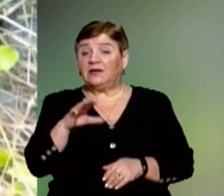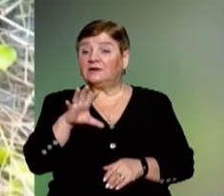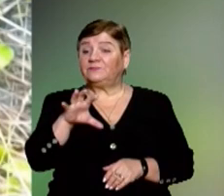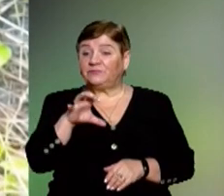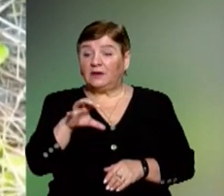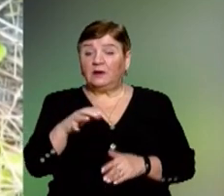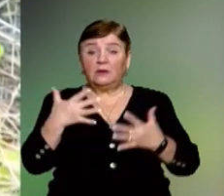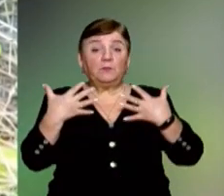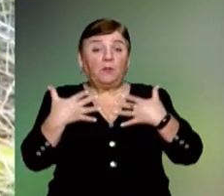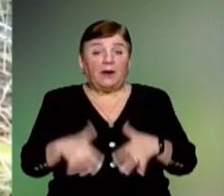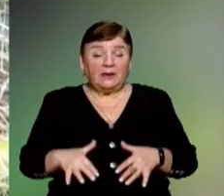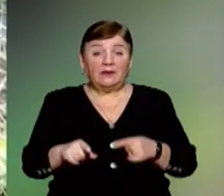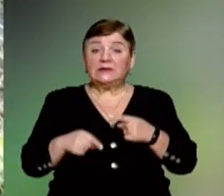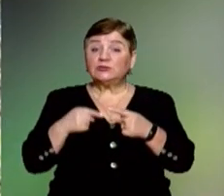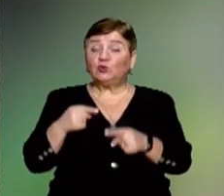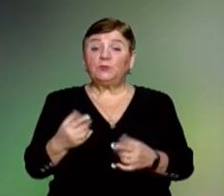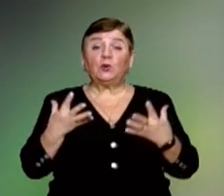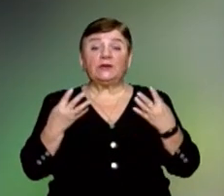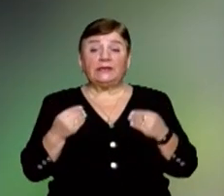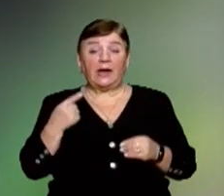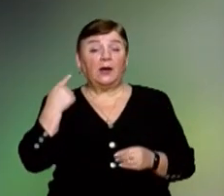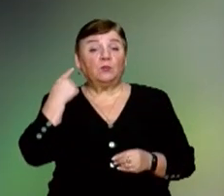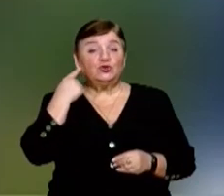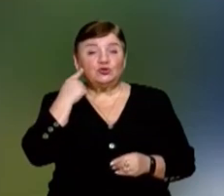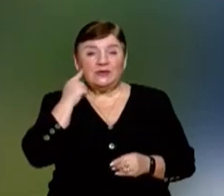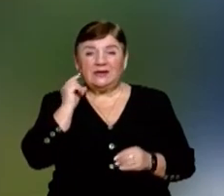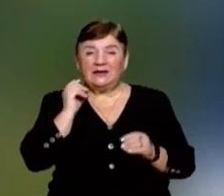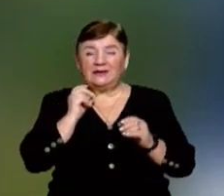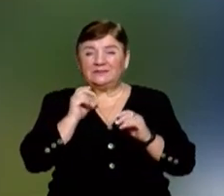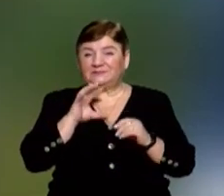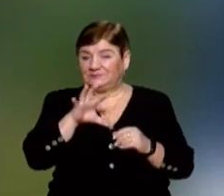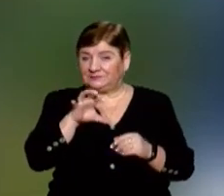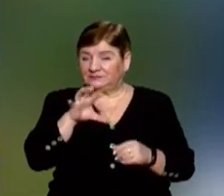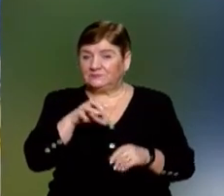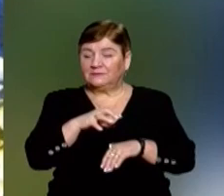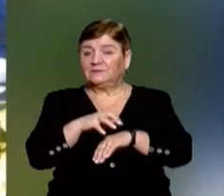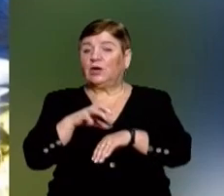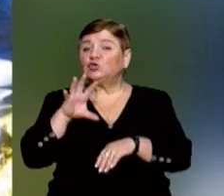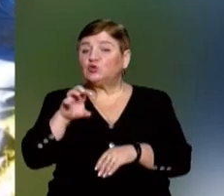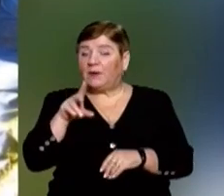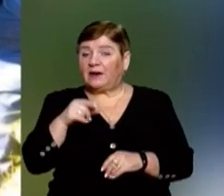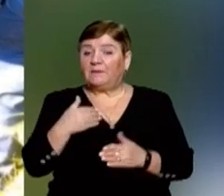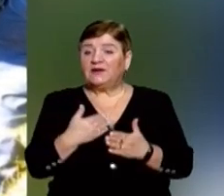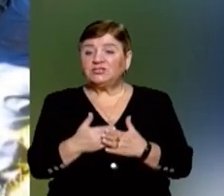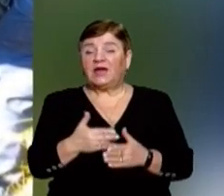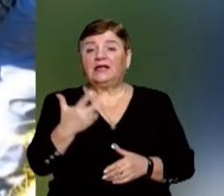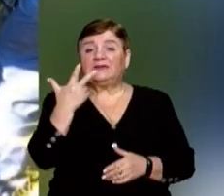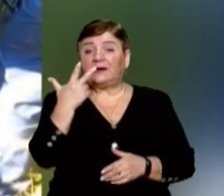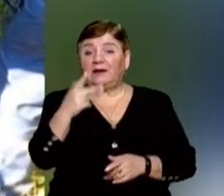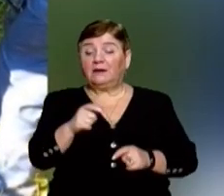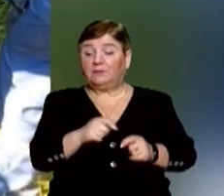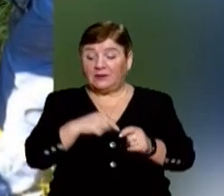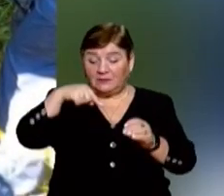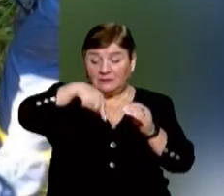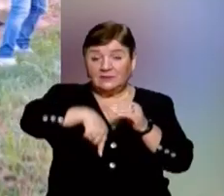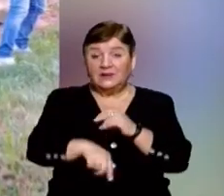напередодні зникла, наступного дня власники почули скавчання з чагарників. Собака впав у люк глибиною майже 3 метри. За